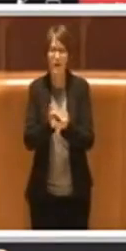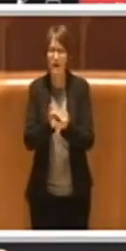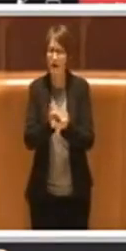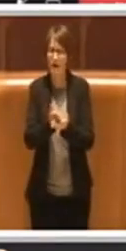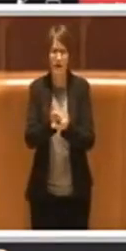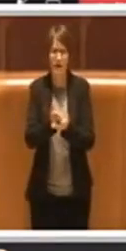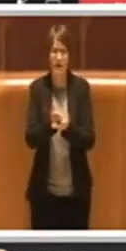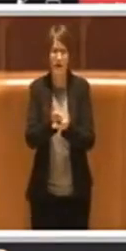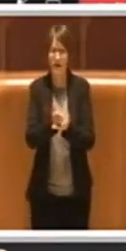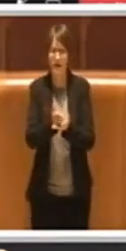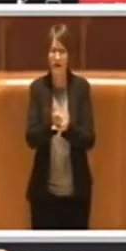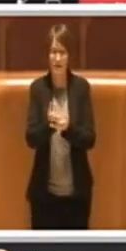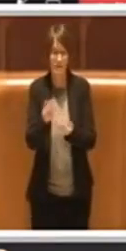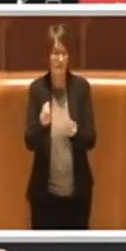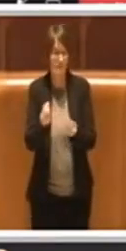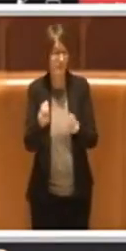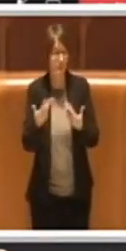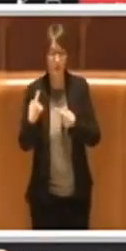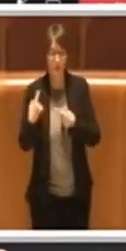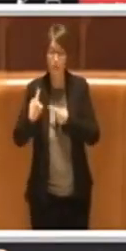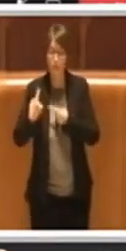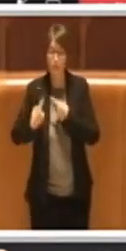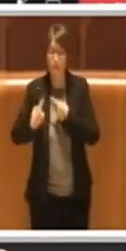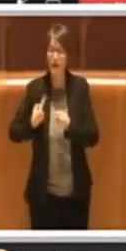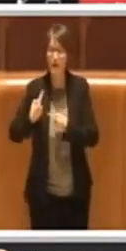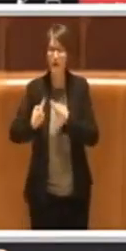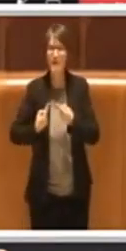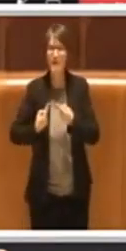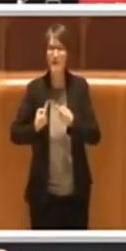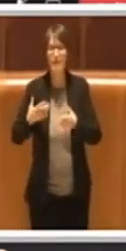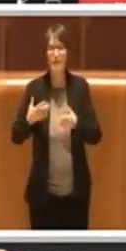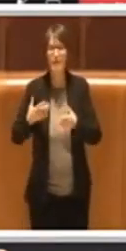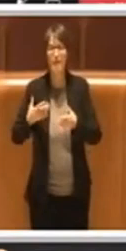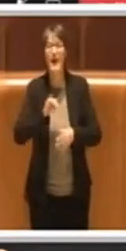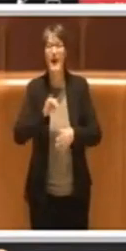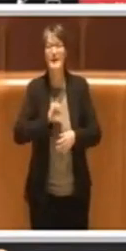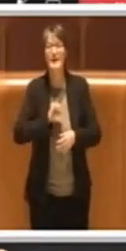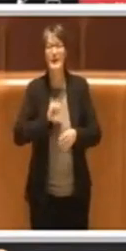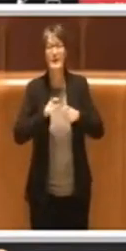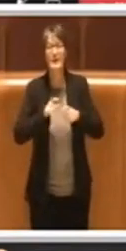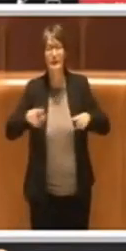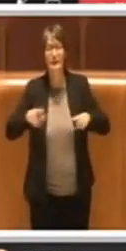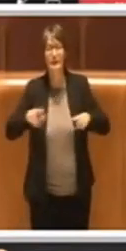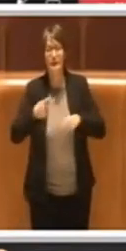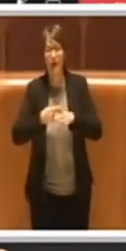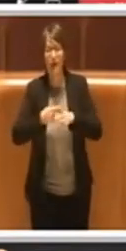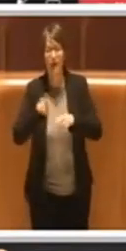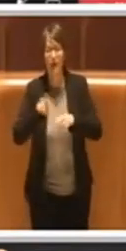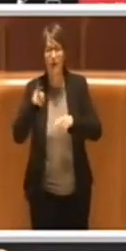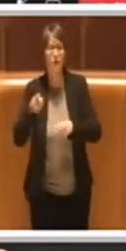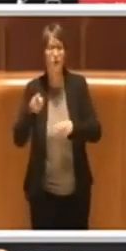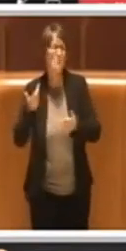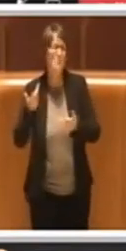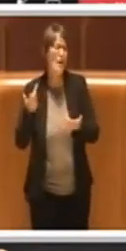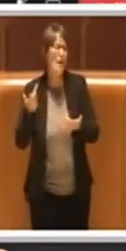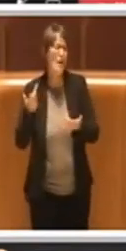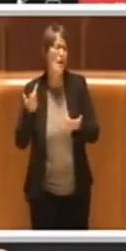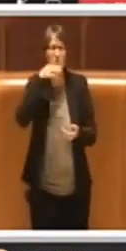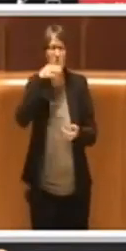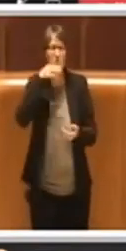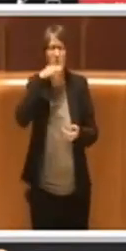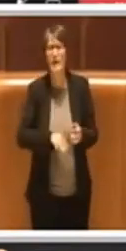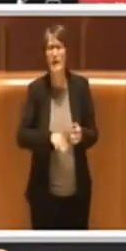che ha lasciato soprattutto all'identità di noi romani, per cui la sua capacità di coniugare dal basso e dall'alto il colto e il